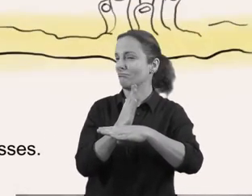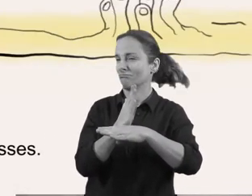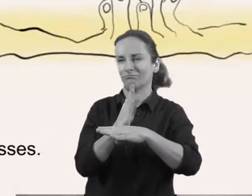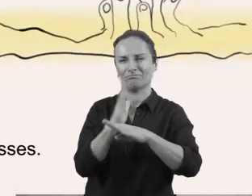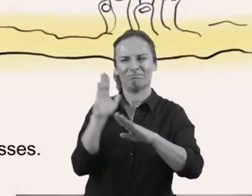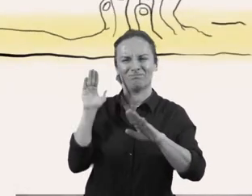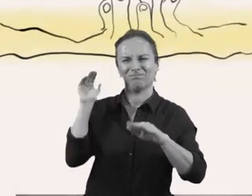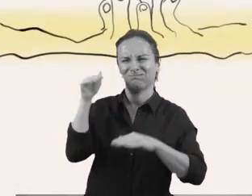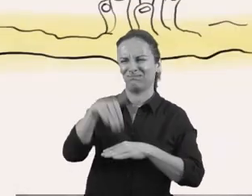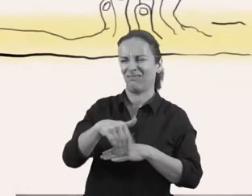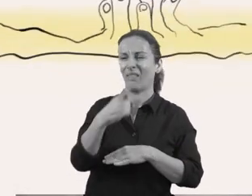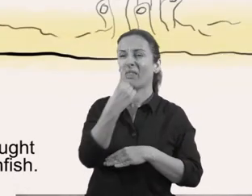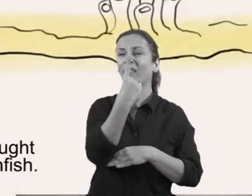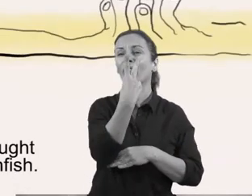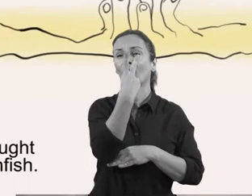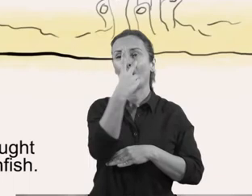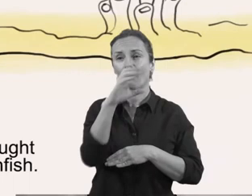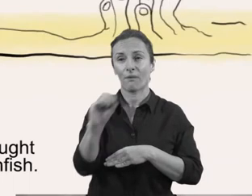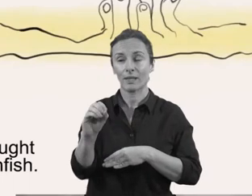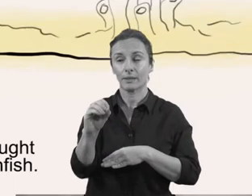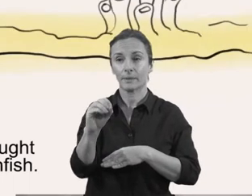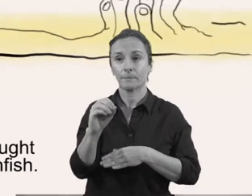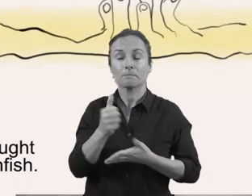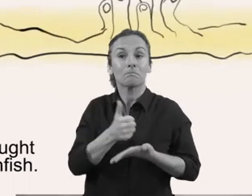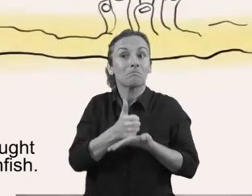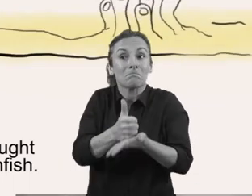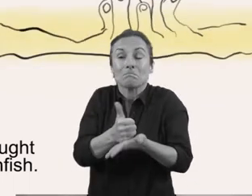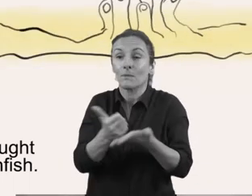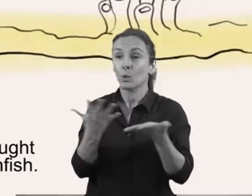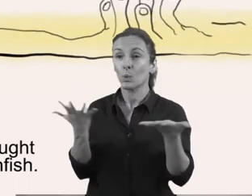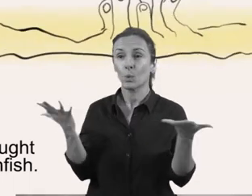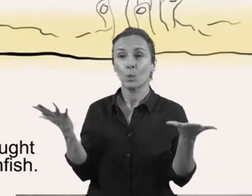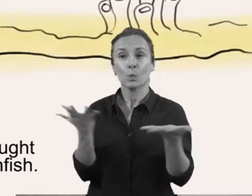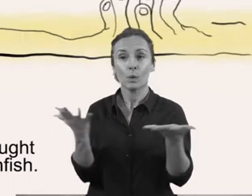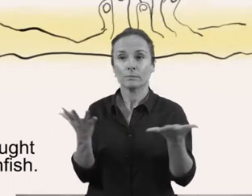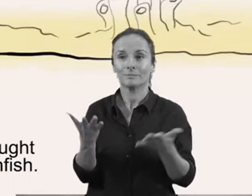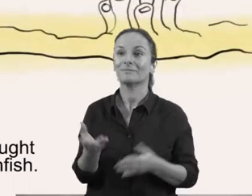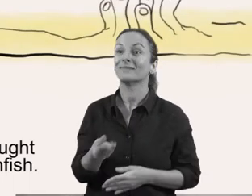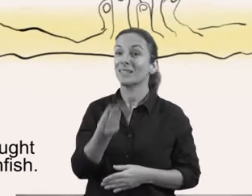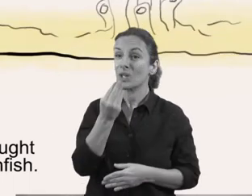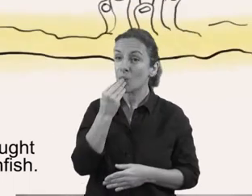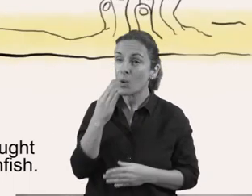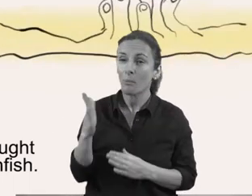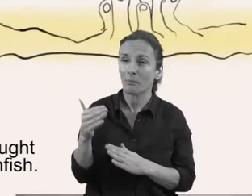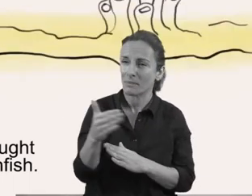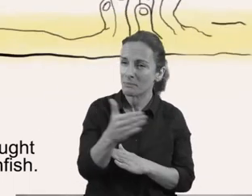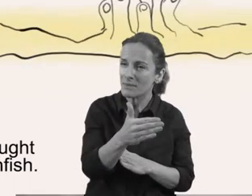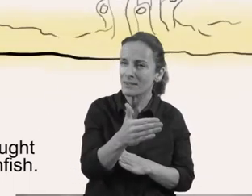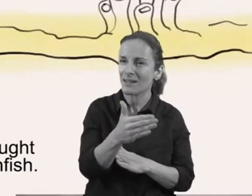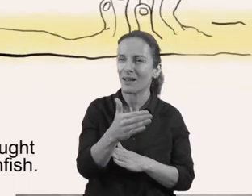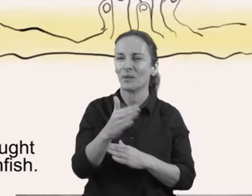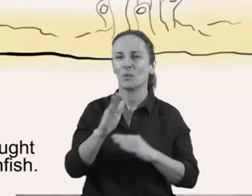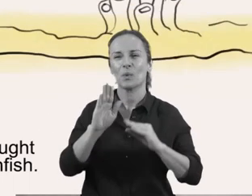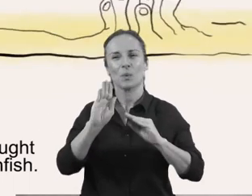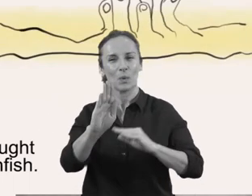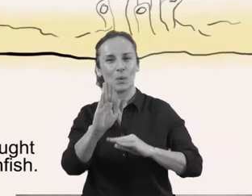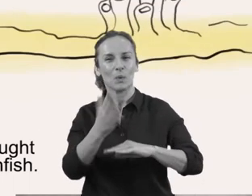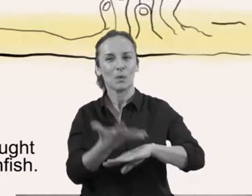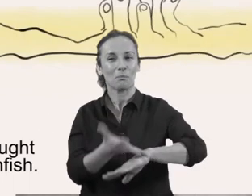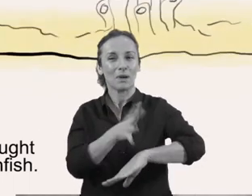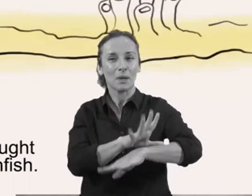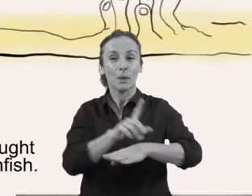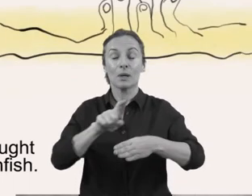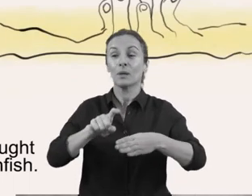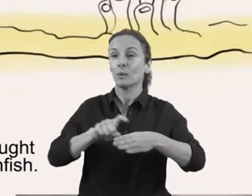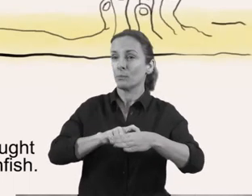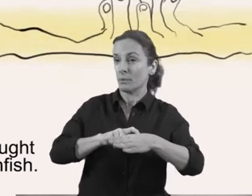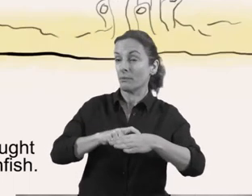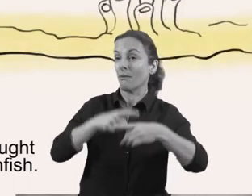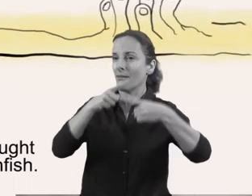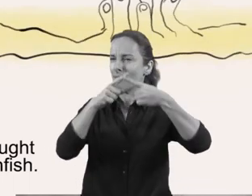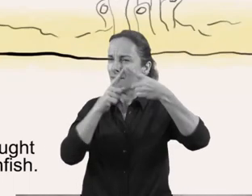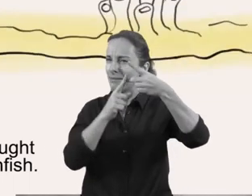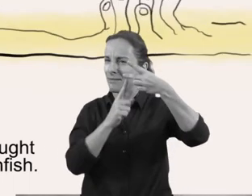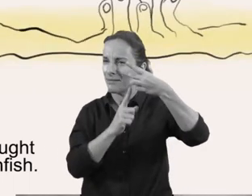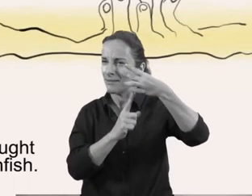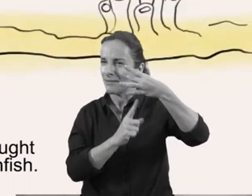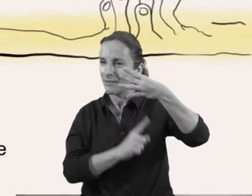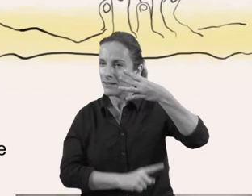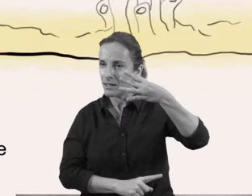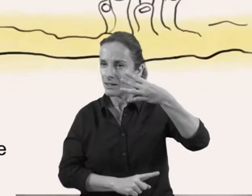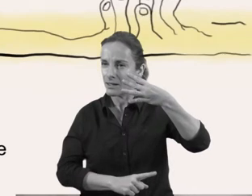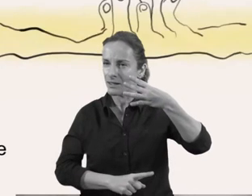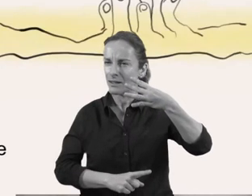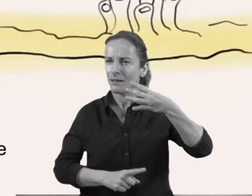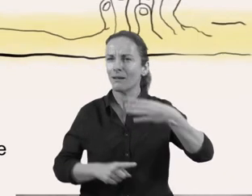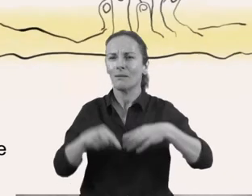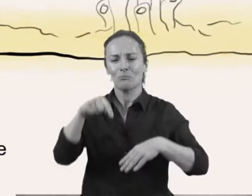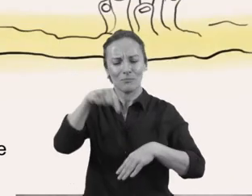embarcacions. A la taula reivindica peix pescat amb bars menors. Un gerret, un jonquillo, un cap roig.